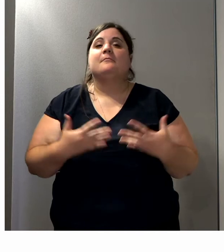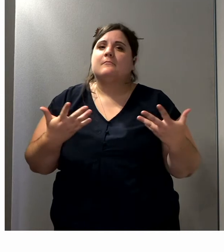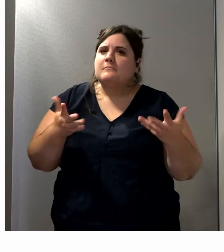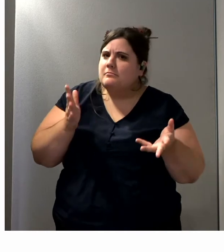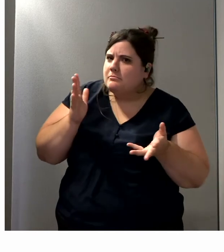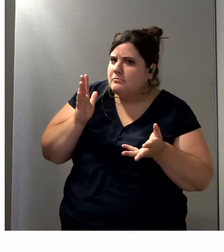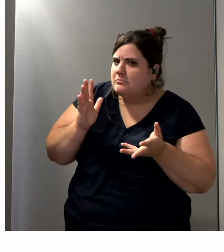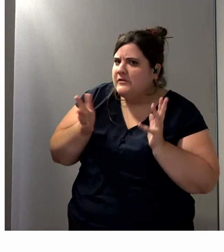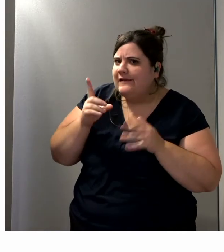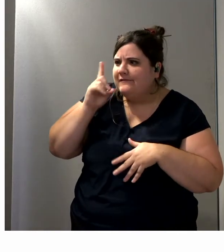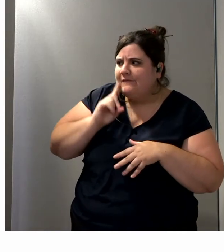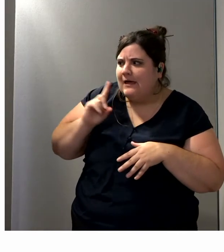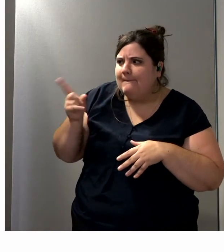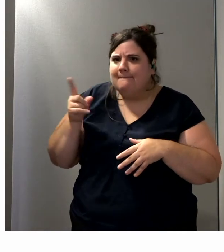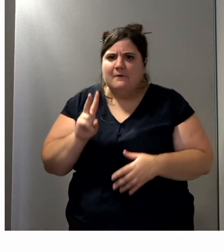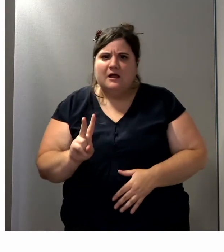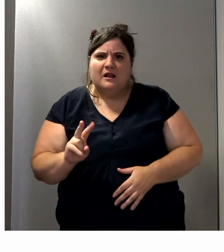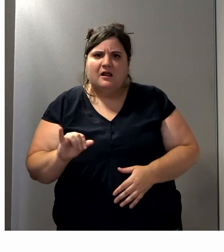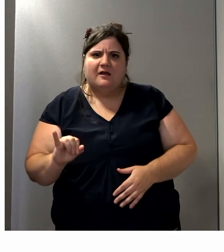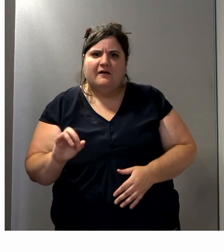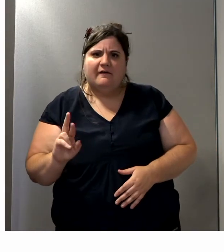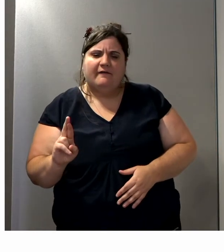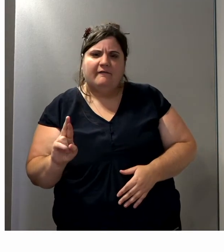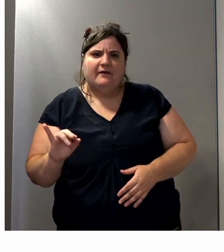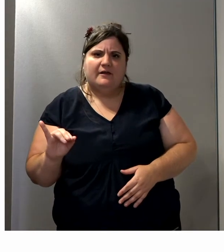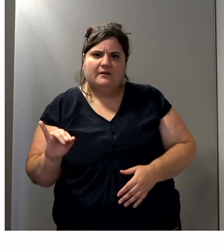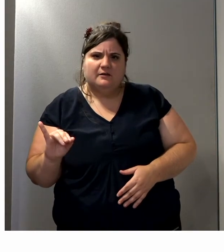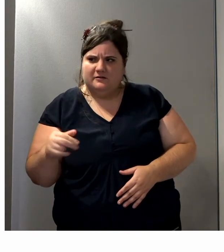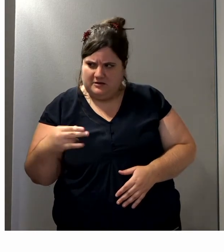Et peut-être on va demander à Virginie quelle impression elle a quand elle marche avec l'exo.